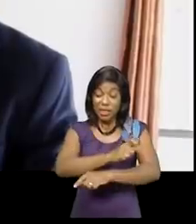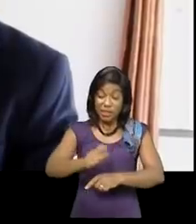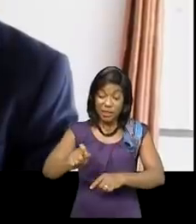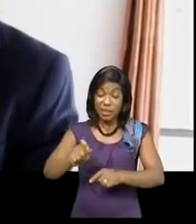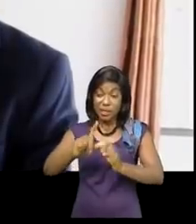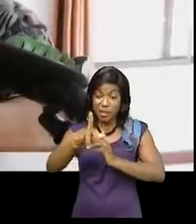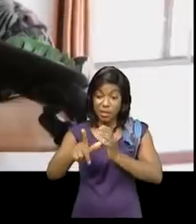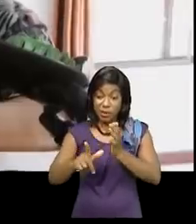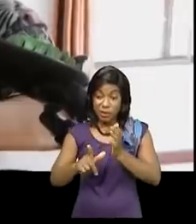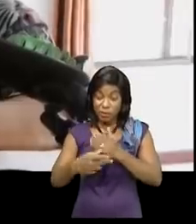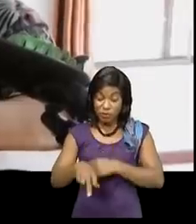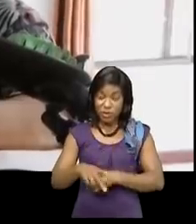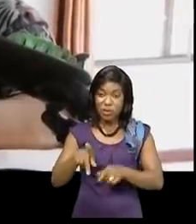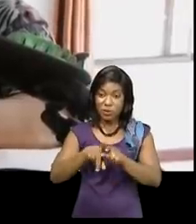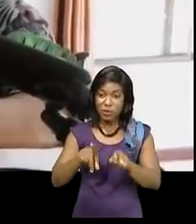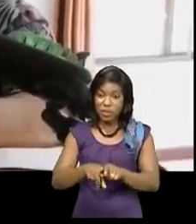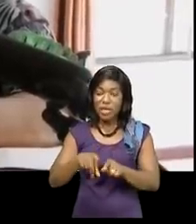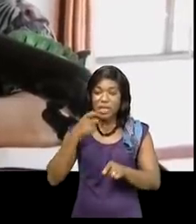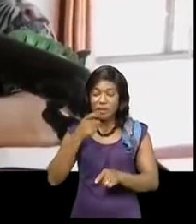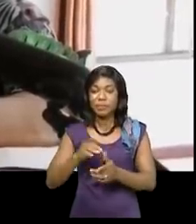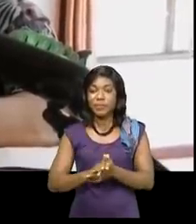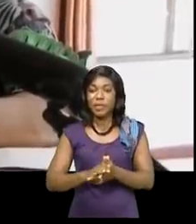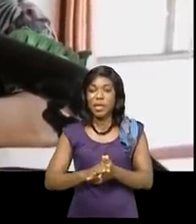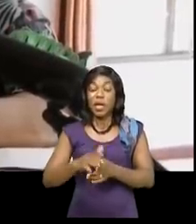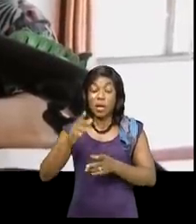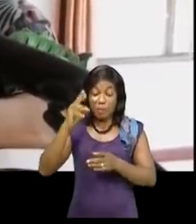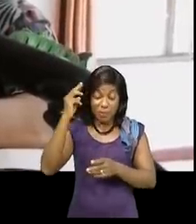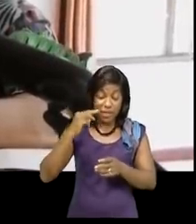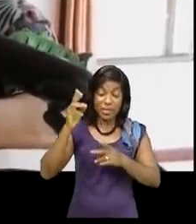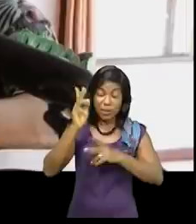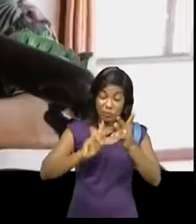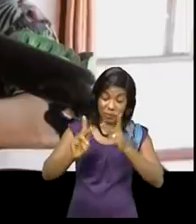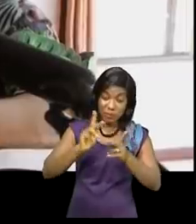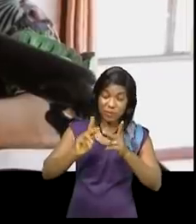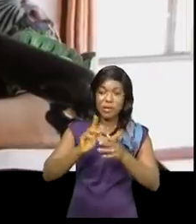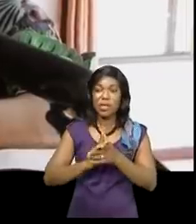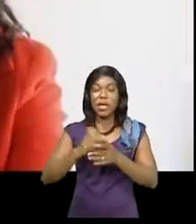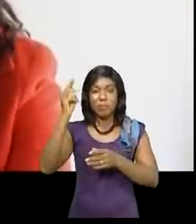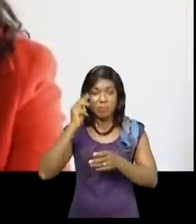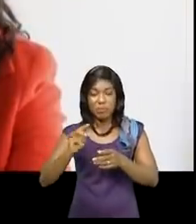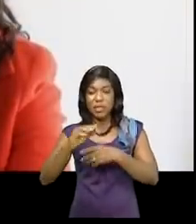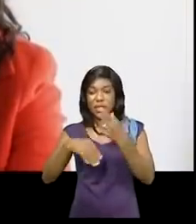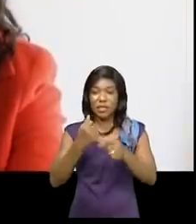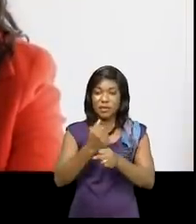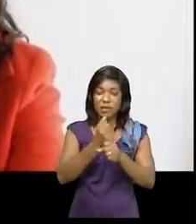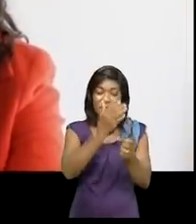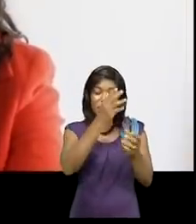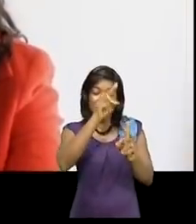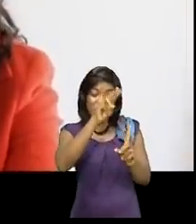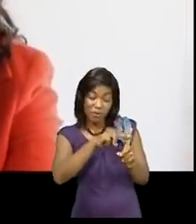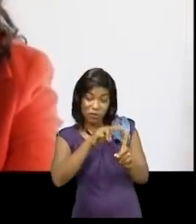provincial de Mines Madame le directeur provincial du travail fonction publique prévoyance sociale Marie-Louise Moussengamafo et le directeur